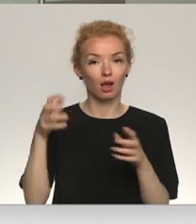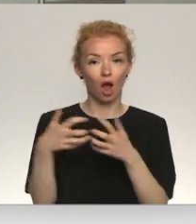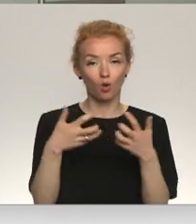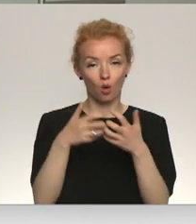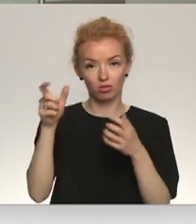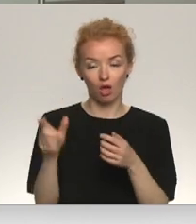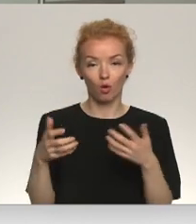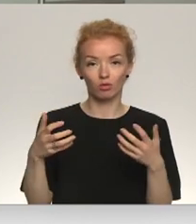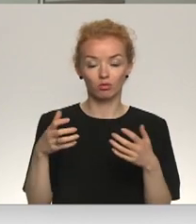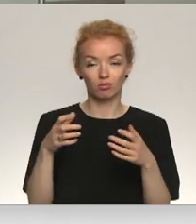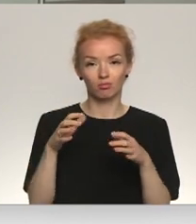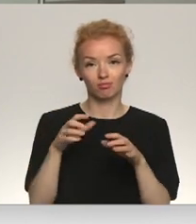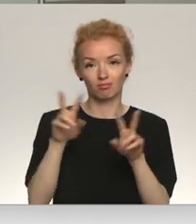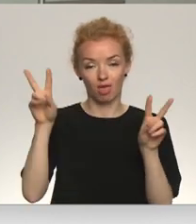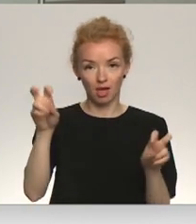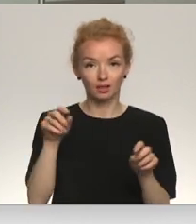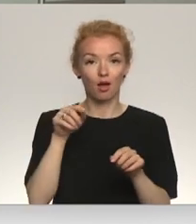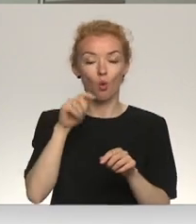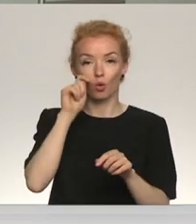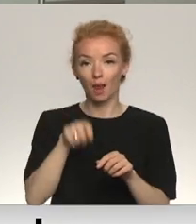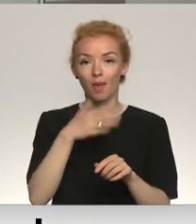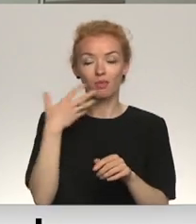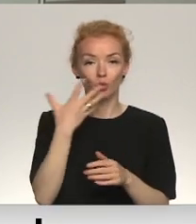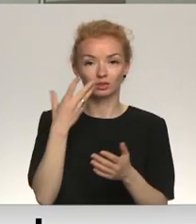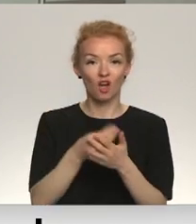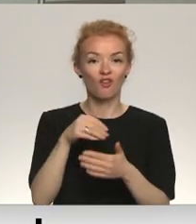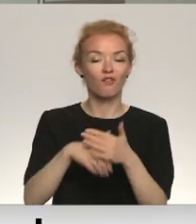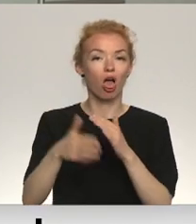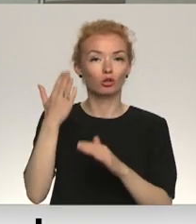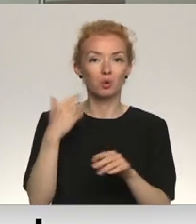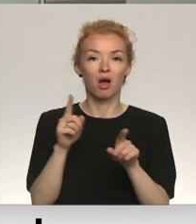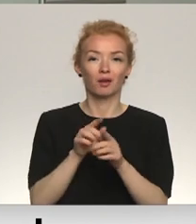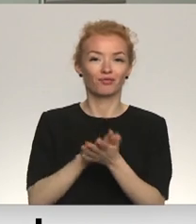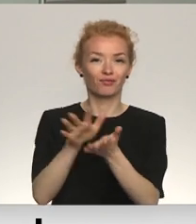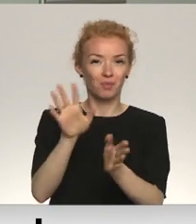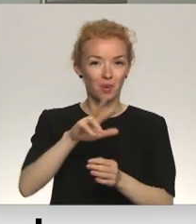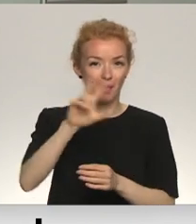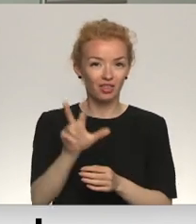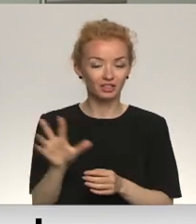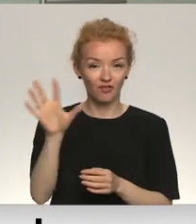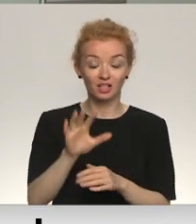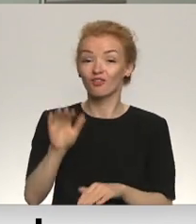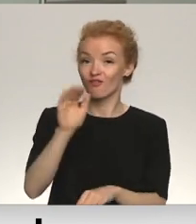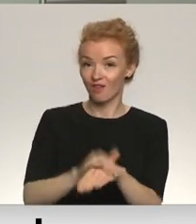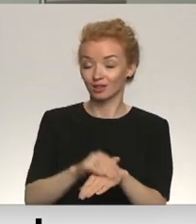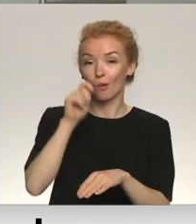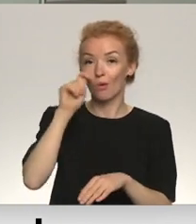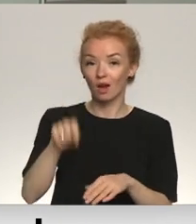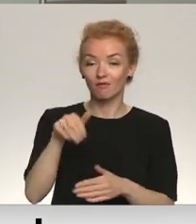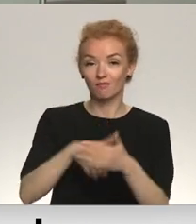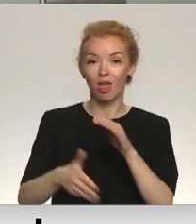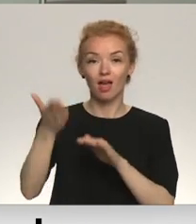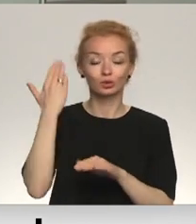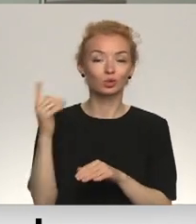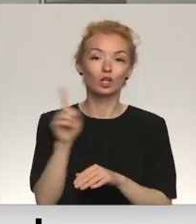Ukraiņai nav sava vēsture, un to paši teikuši arī par Baltijas valstīm un daudzam citām valstīm. Patiesībā Ukraiņas vēsturi ir